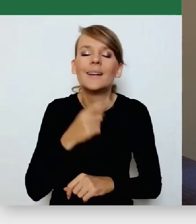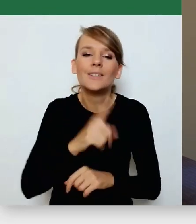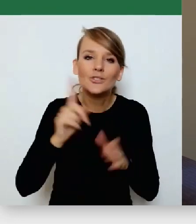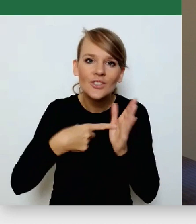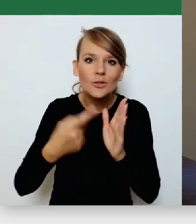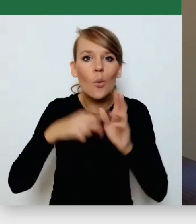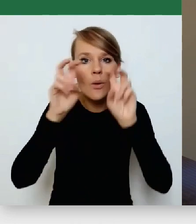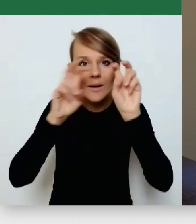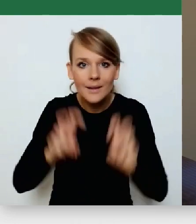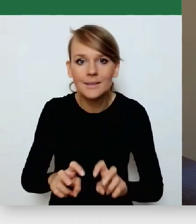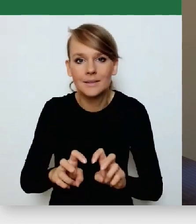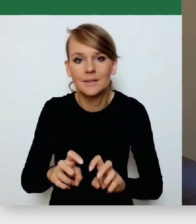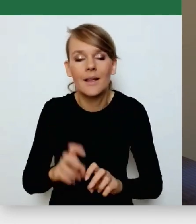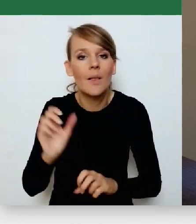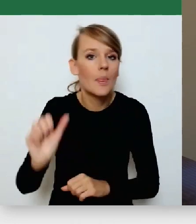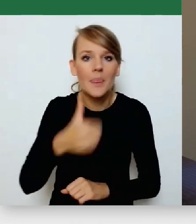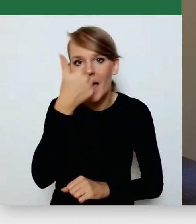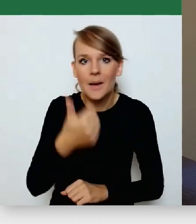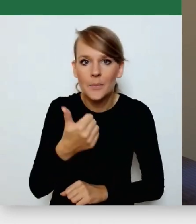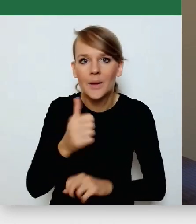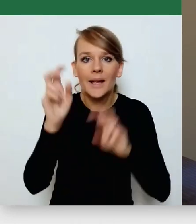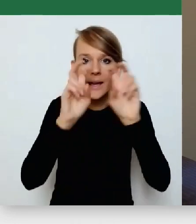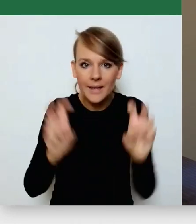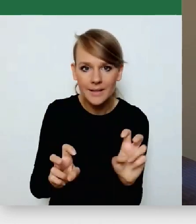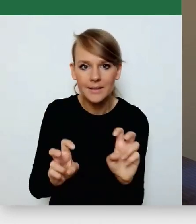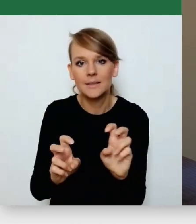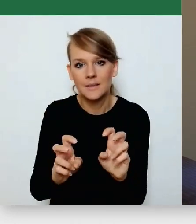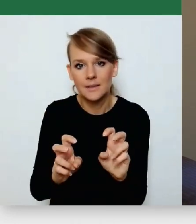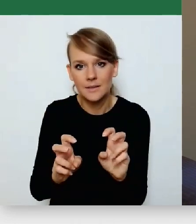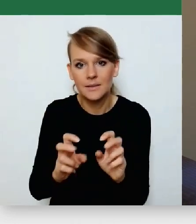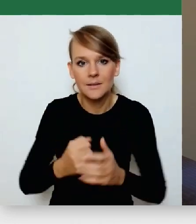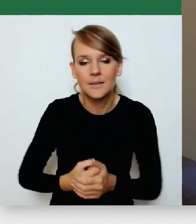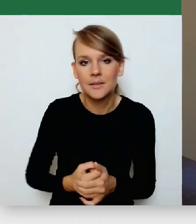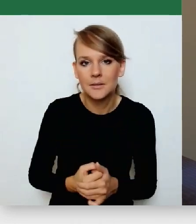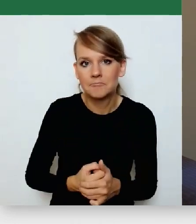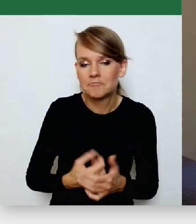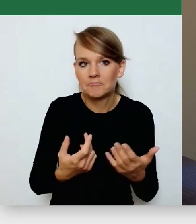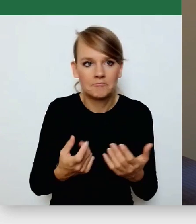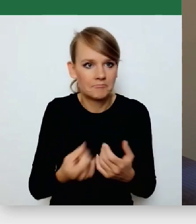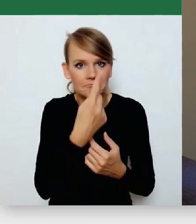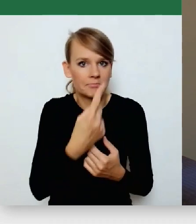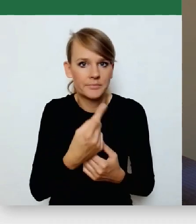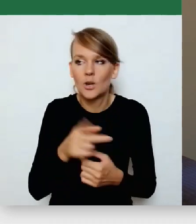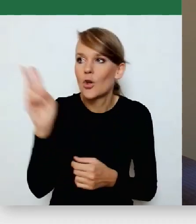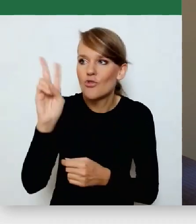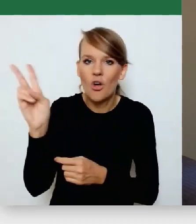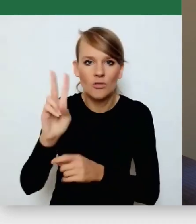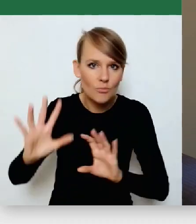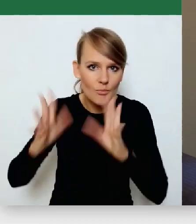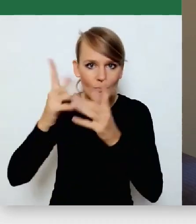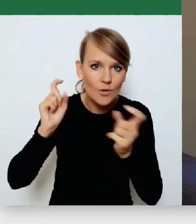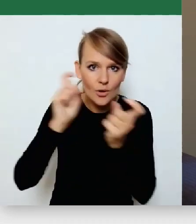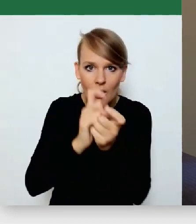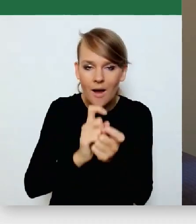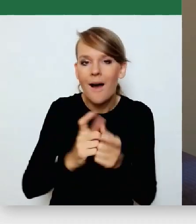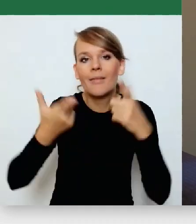kryzysie jest tak, że najpierw jest kryzys wywołany, później ktoś zaczyna protestować, a nagle rząd cudowne rozwiązanie